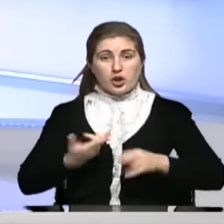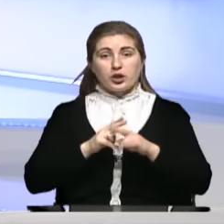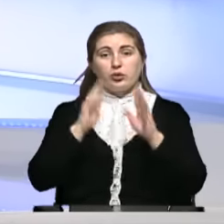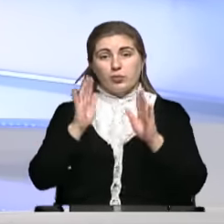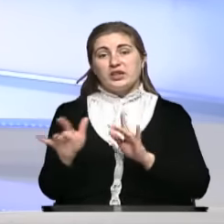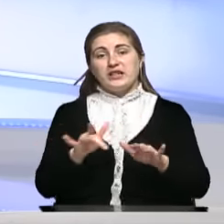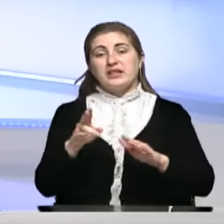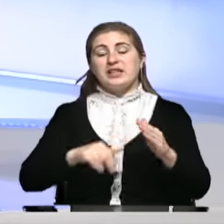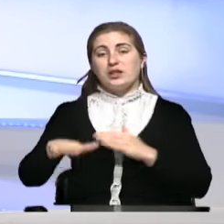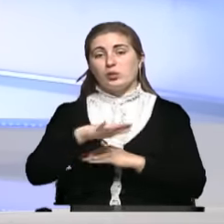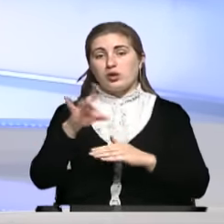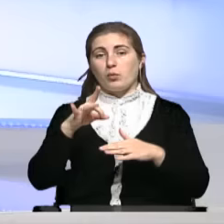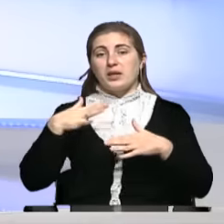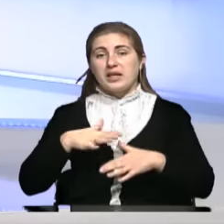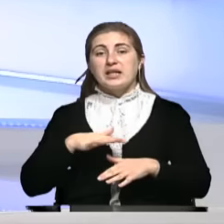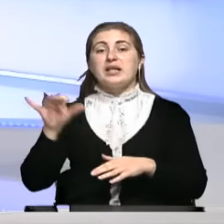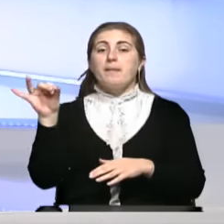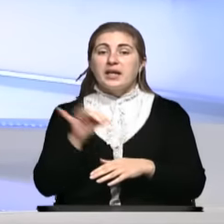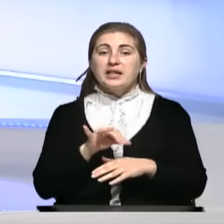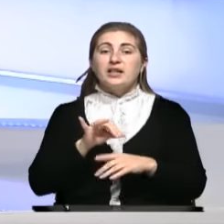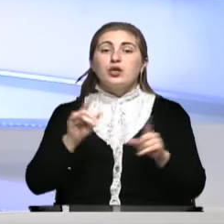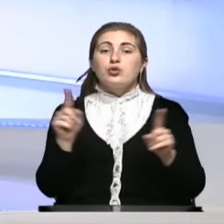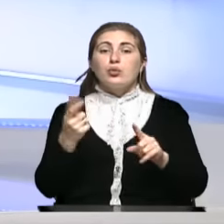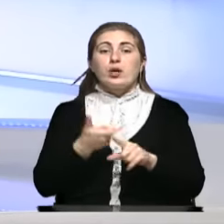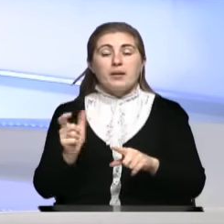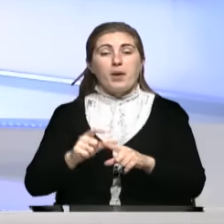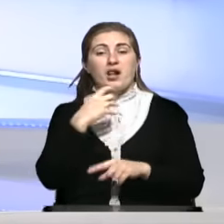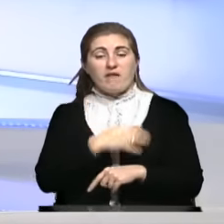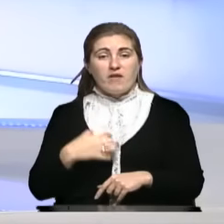действовать на территории Республики Крым. И, что немаловажно,